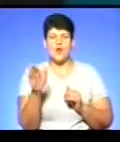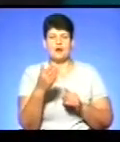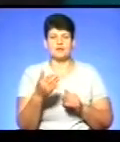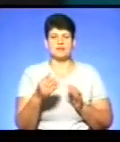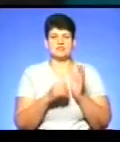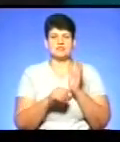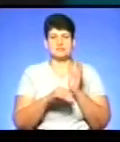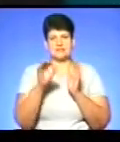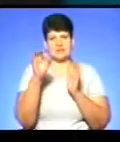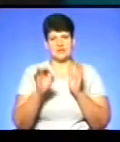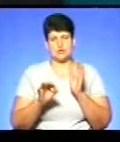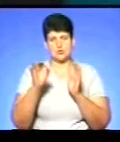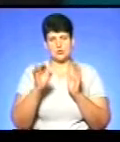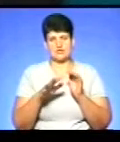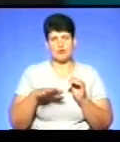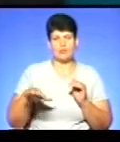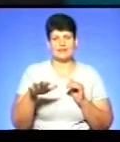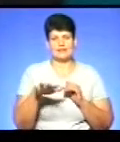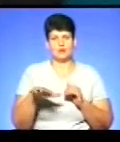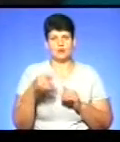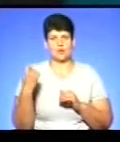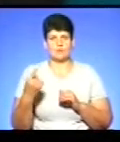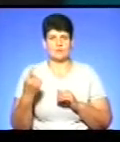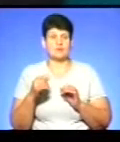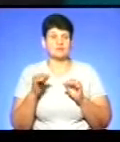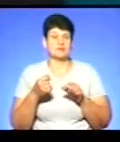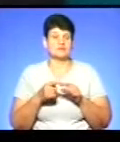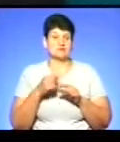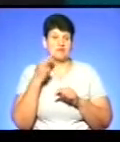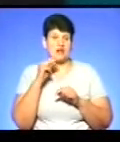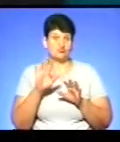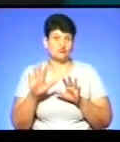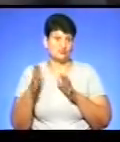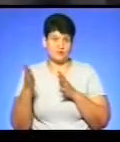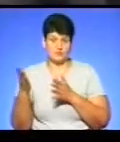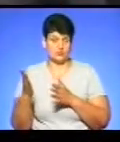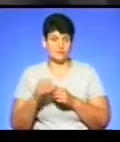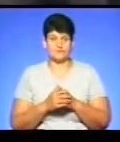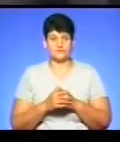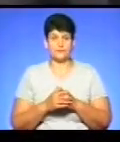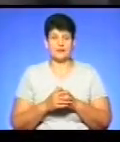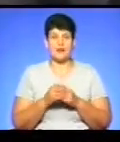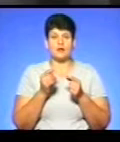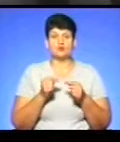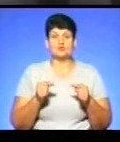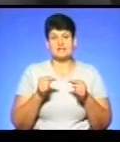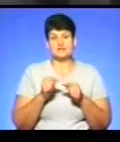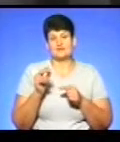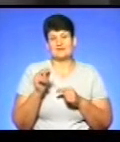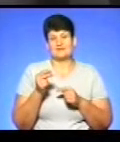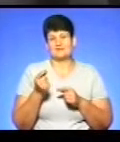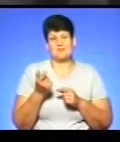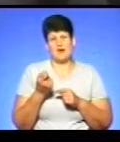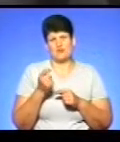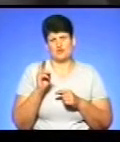60% покриття території області. Це, можливо, навіть в кращому випадку. І точнішої цифри навряд чи хтось вам